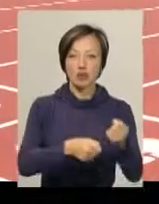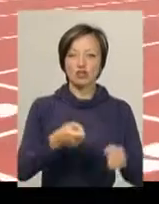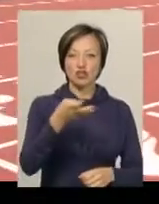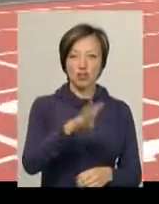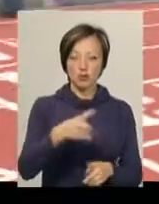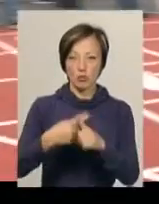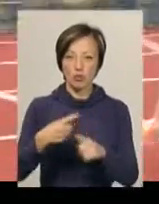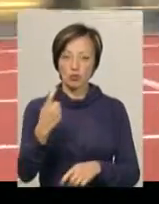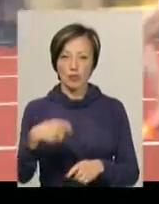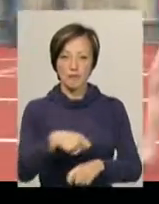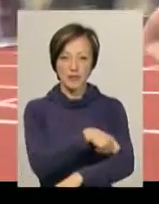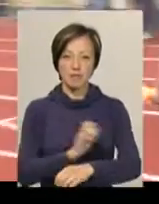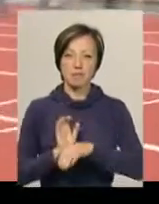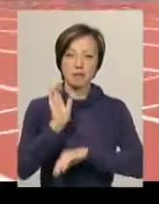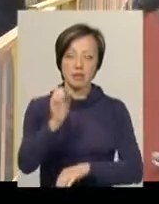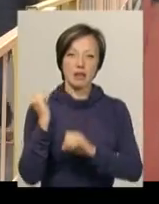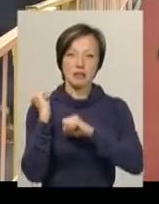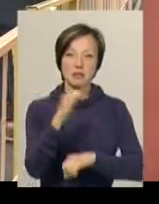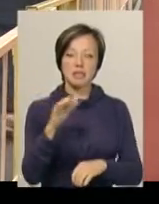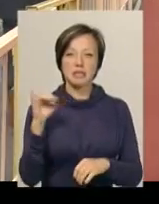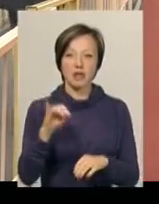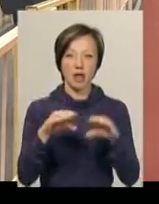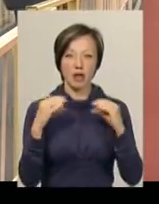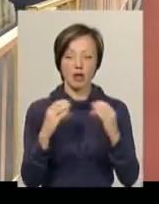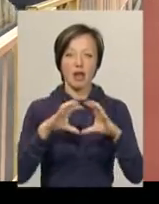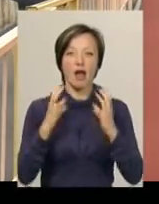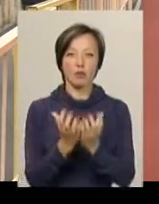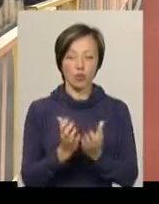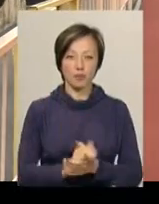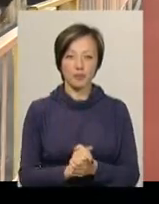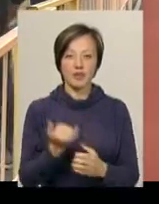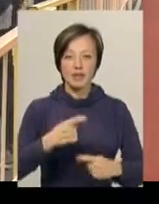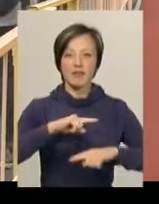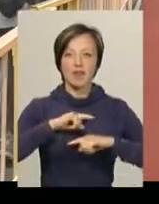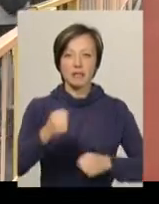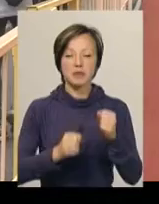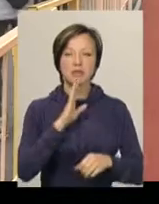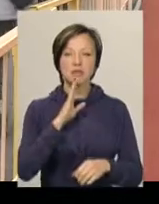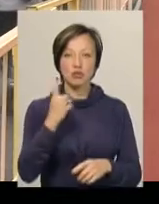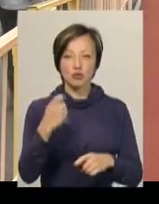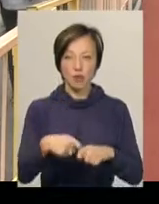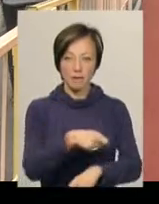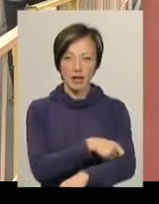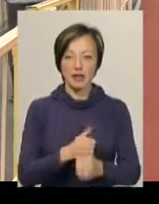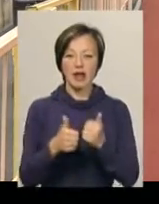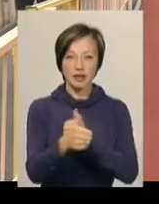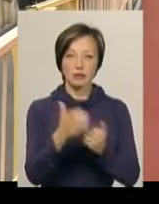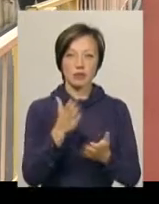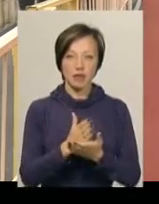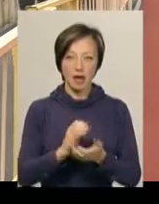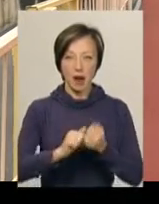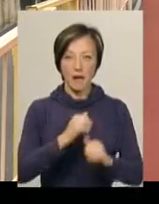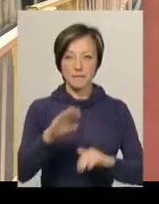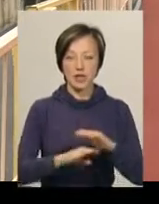метрів, метали списи і штовхали ядро. Зараз відбудеться фінальний забіг дівчат на 100 метрів. Безумовним лідером серед них є